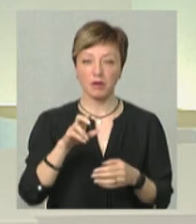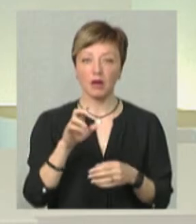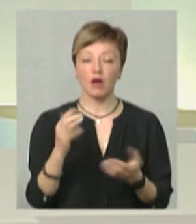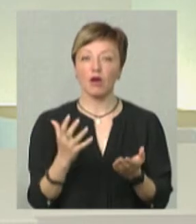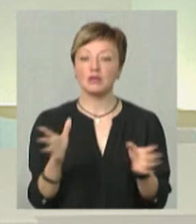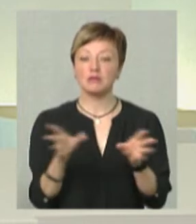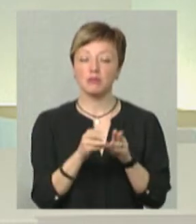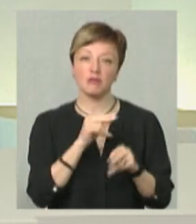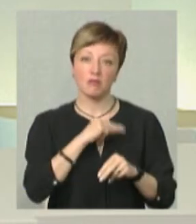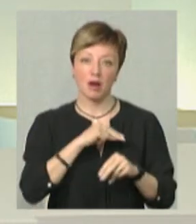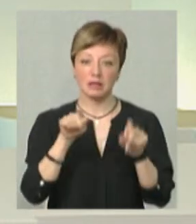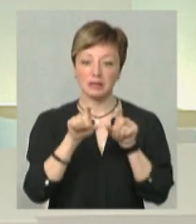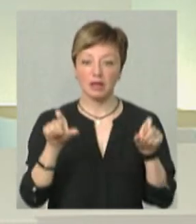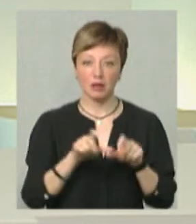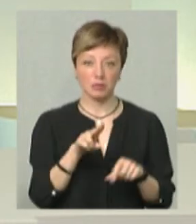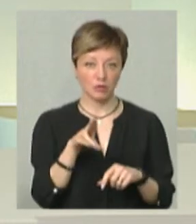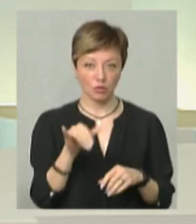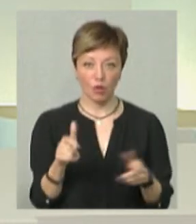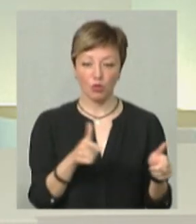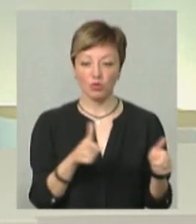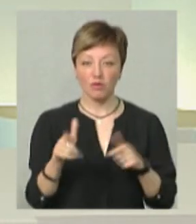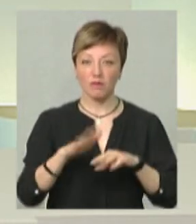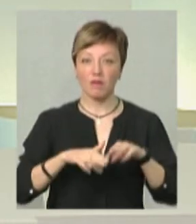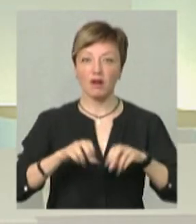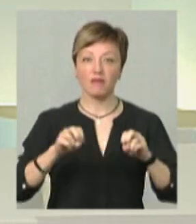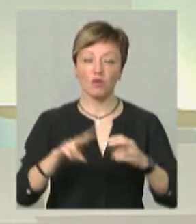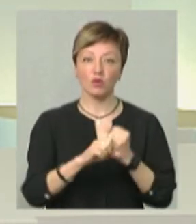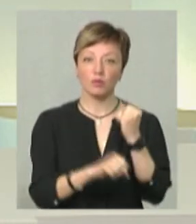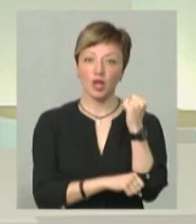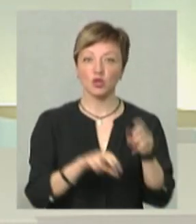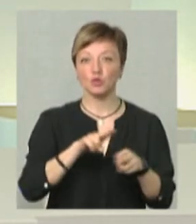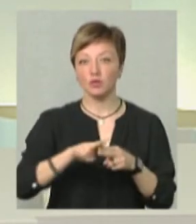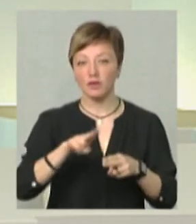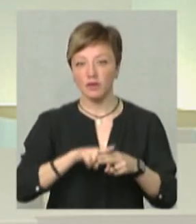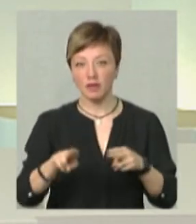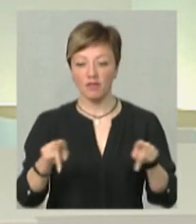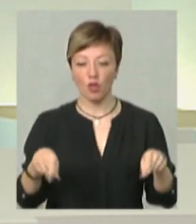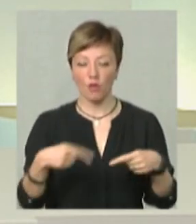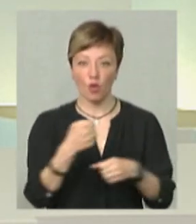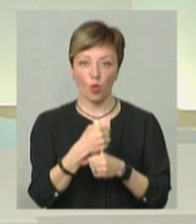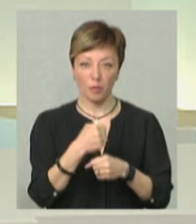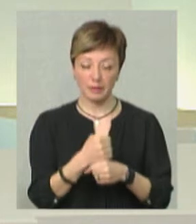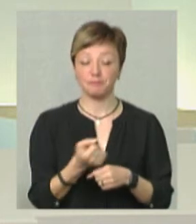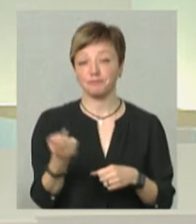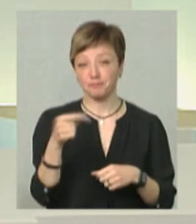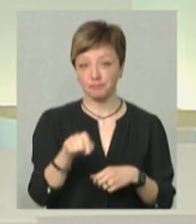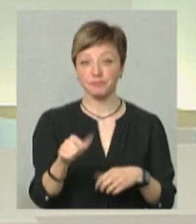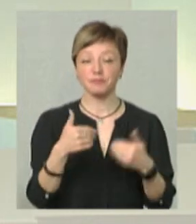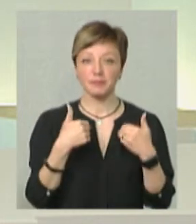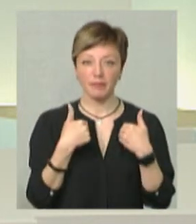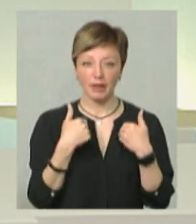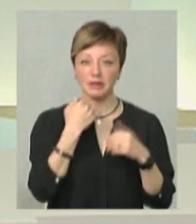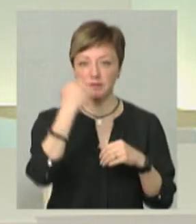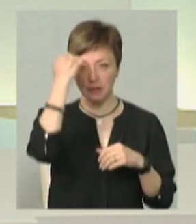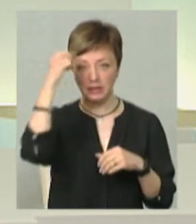співпраці з закладами професійно-технічної освіти готував би кваліфікованих робітників, слюсарів аварійно-відновлених робіт. І, власне кажучи, я